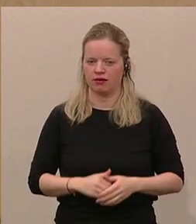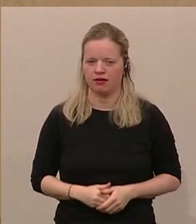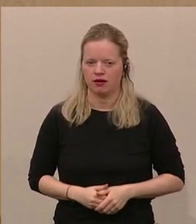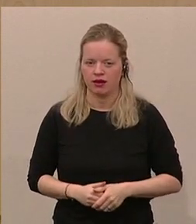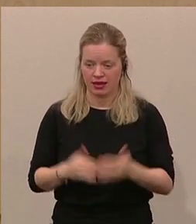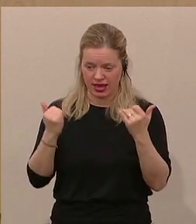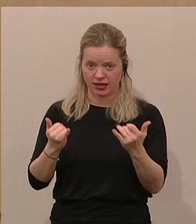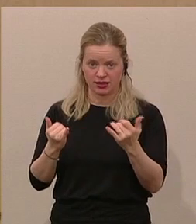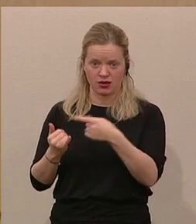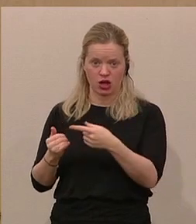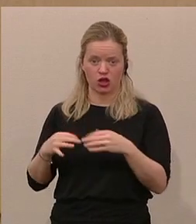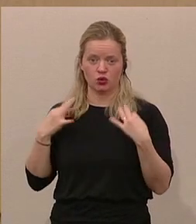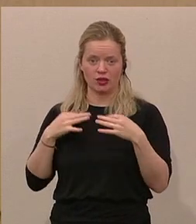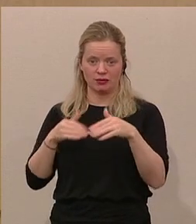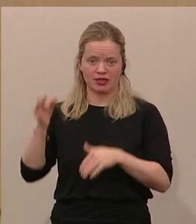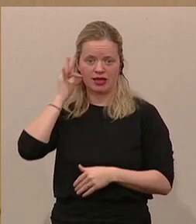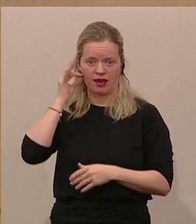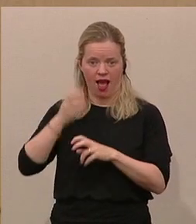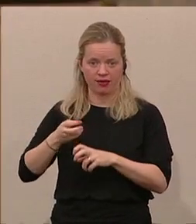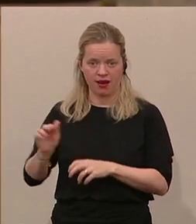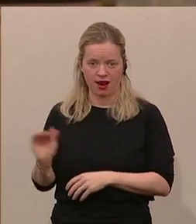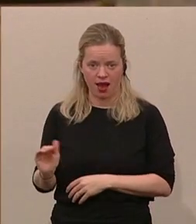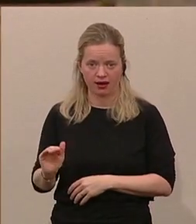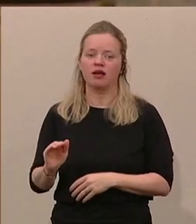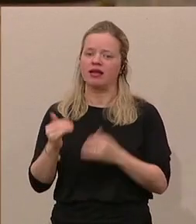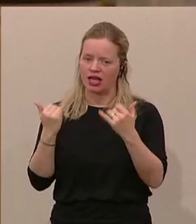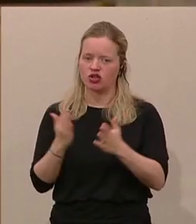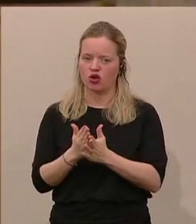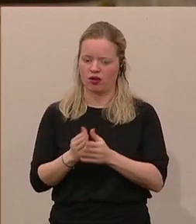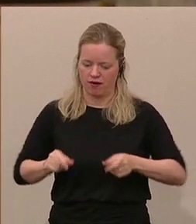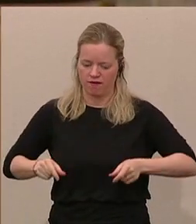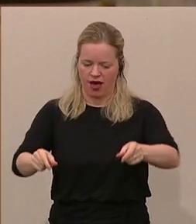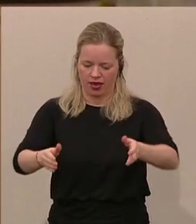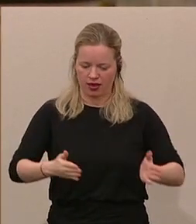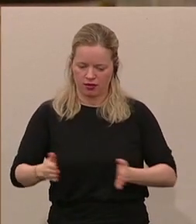bereits die Weichen Richtung Hochleistungsversorgung für die Zukunft gestellt worden.